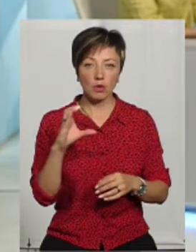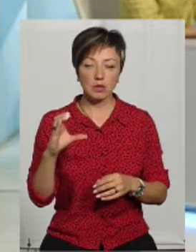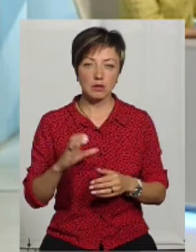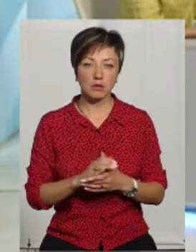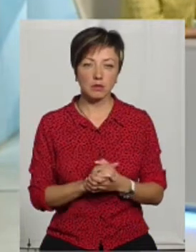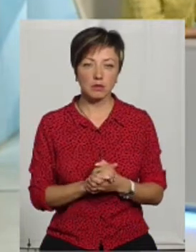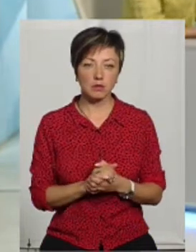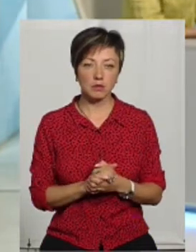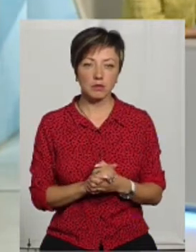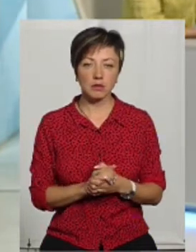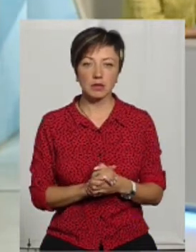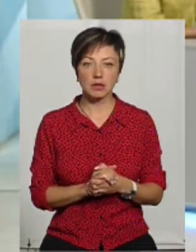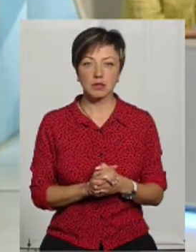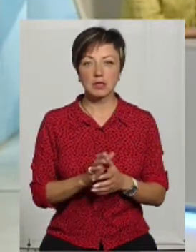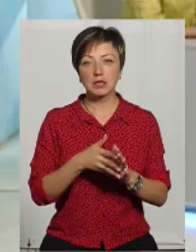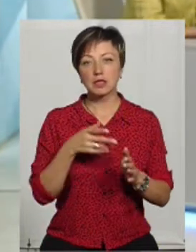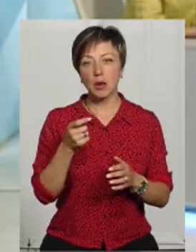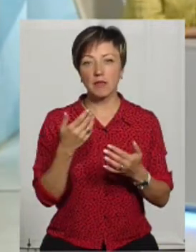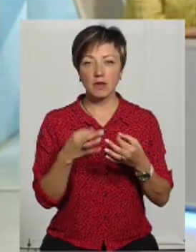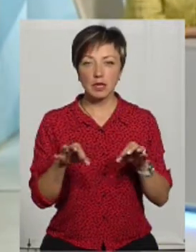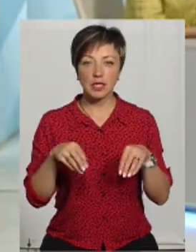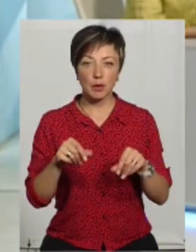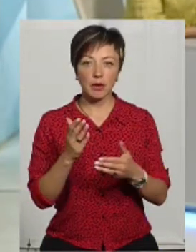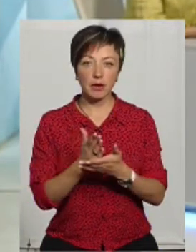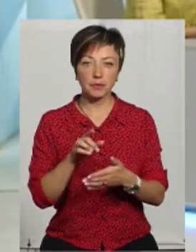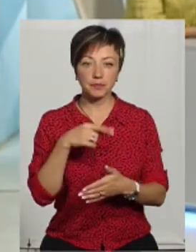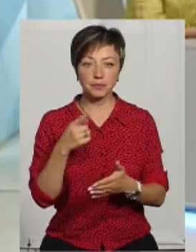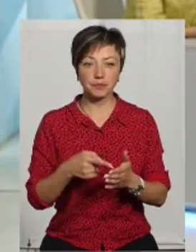із запитами, чи є якісь вільні землі?